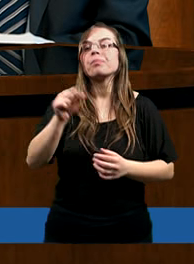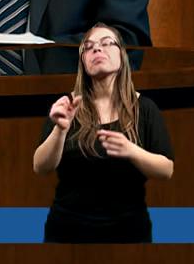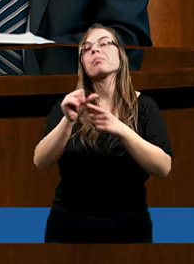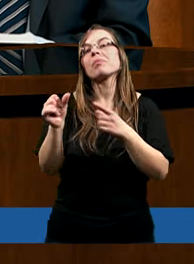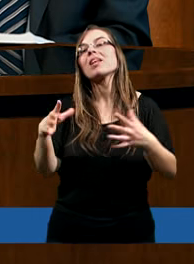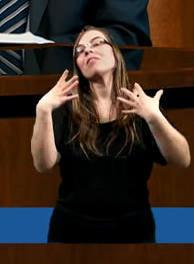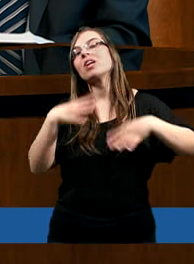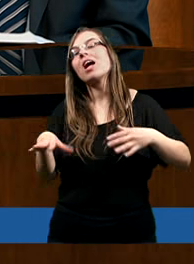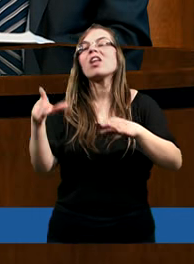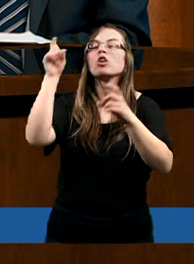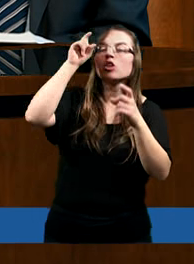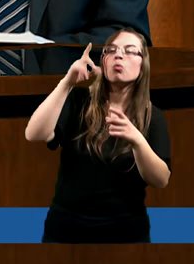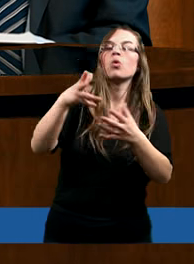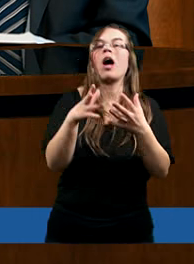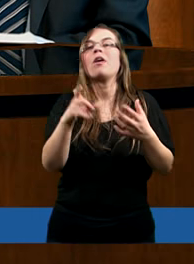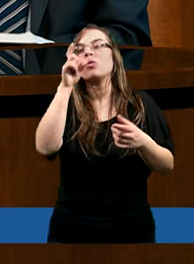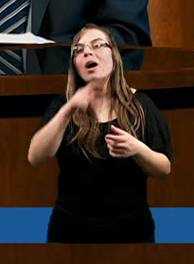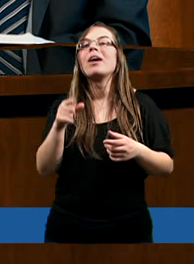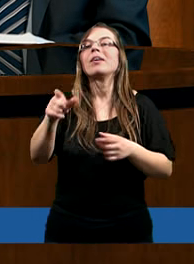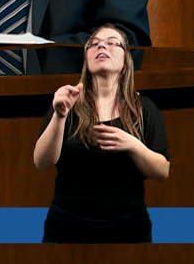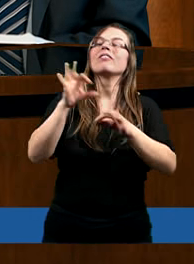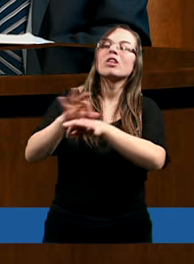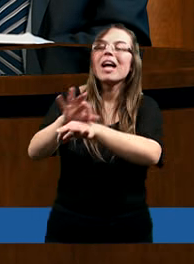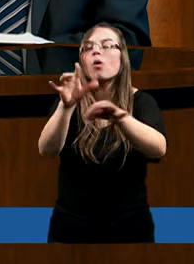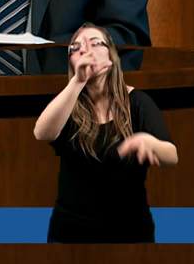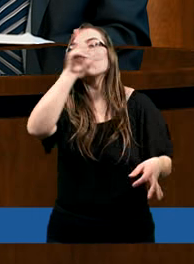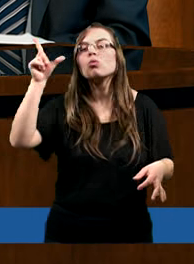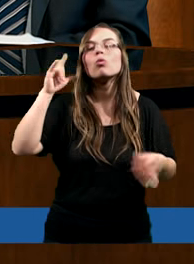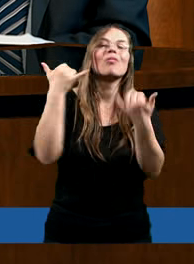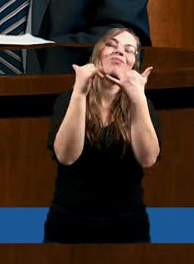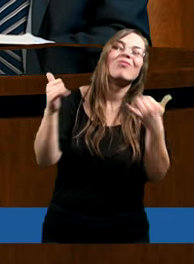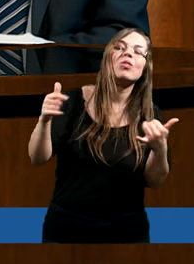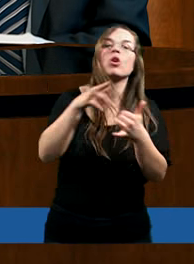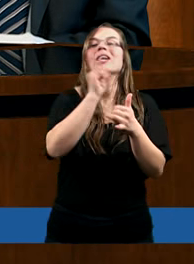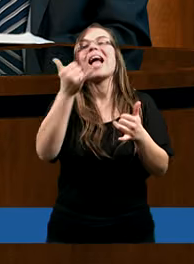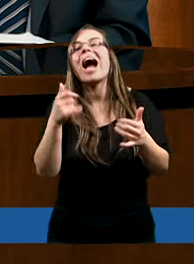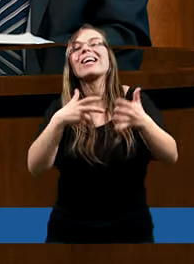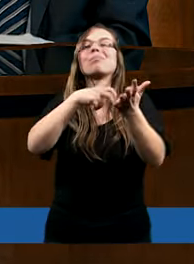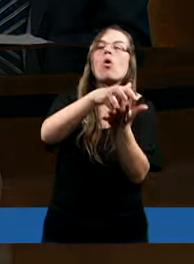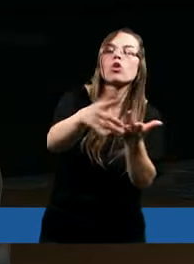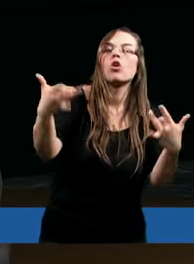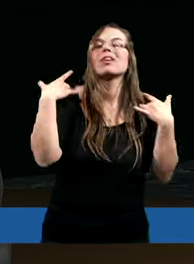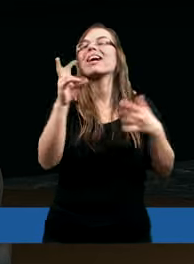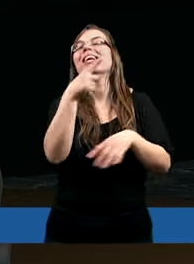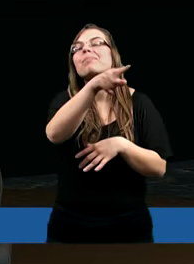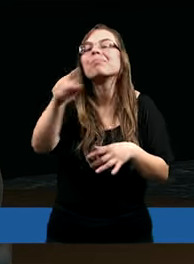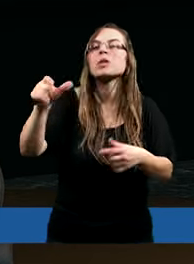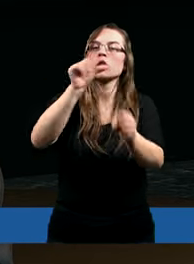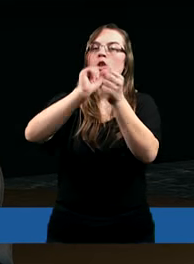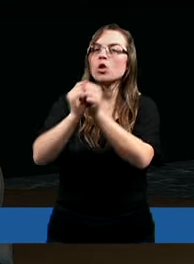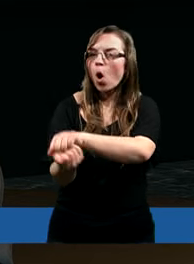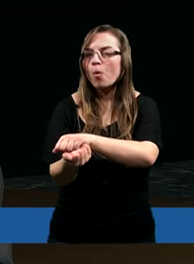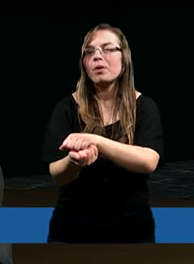stylu życia ówczesnych ludzi, czym się kierują w życiu, w jaki sposób dochodzi do tego, kim oni są.